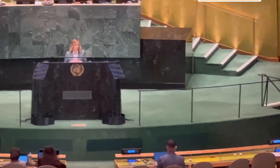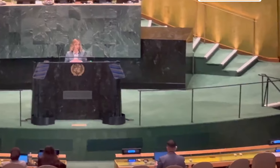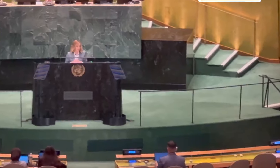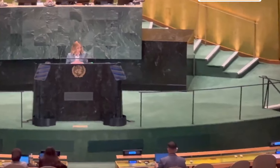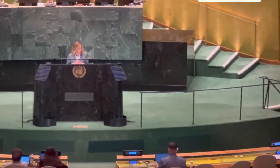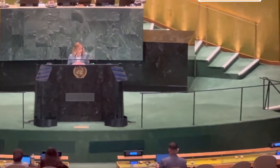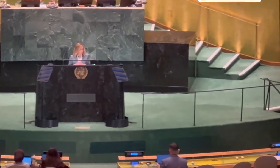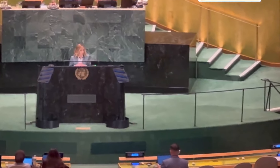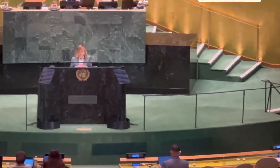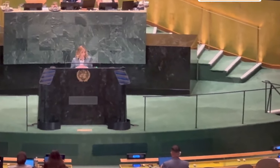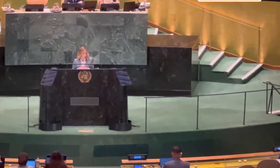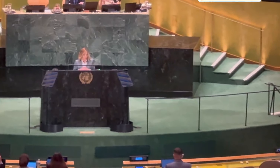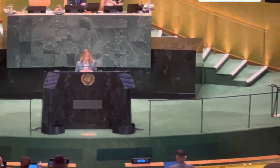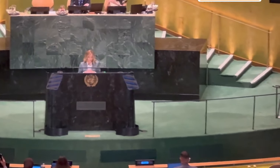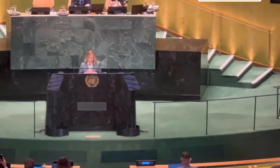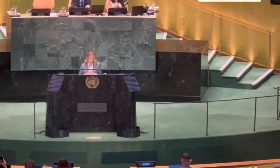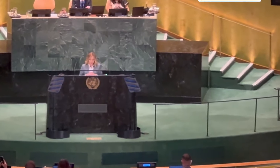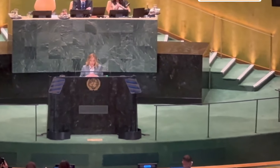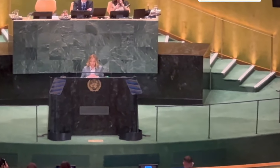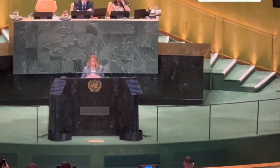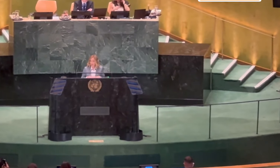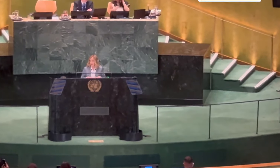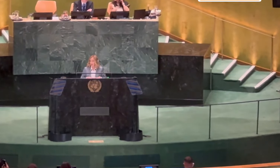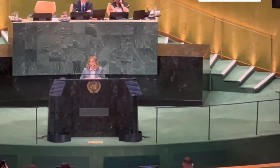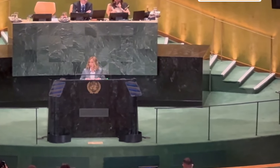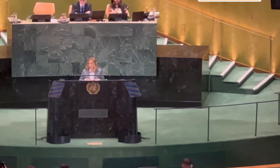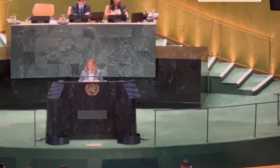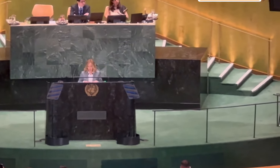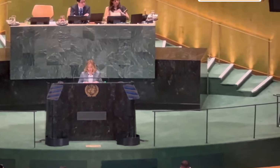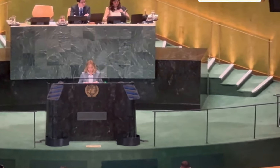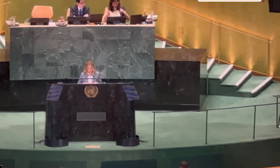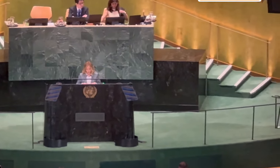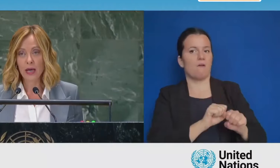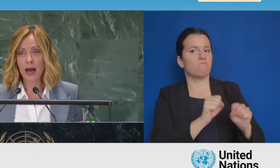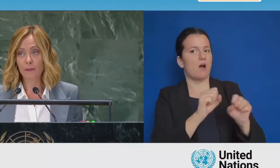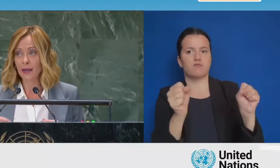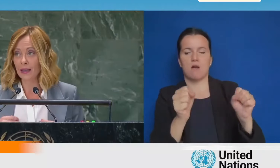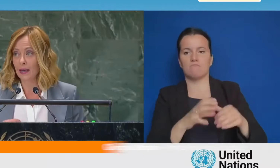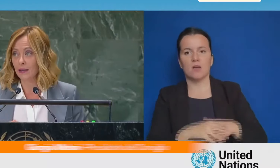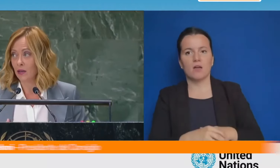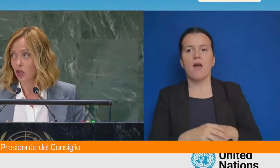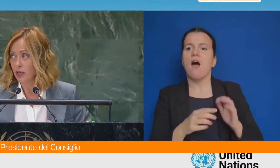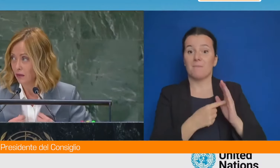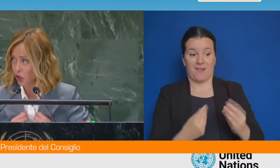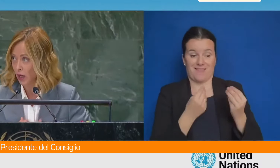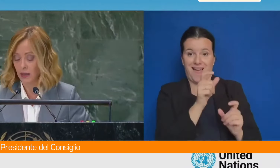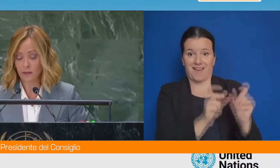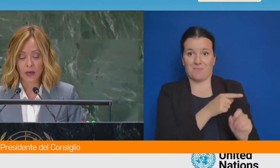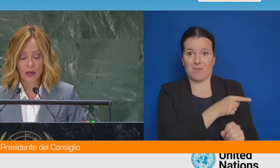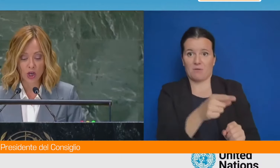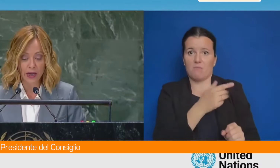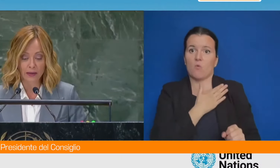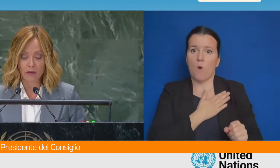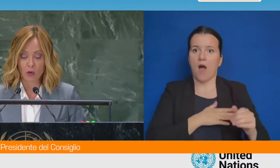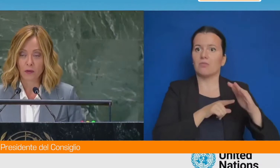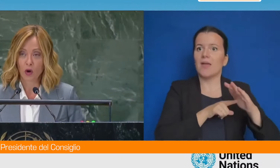Quando parliamo di sviluppo non possiamo non occuparci delle nuove frontiere del progresso tecnologico a partire dall'intelligenza artificiale